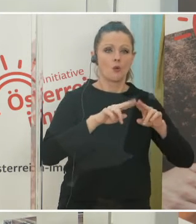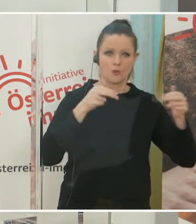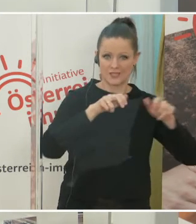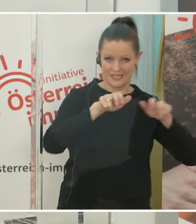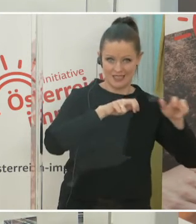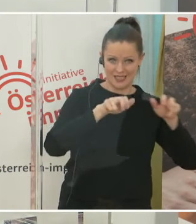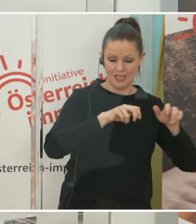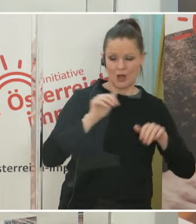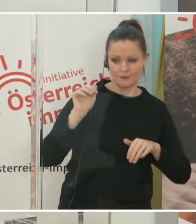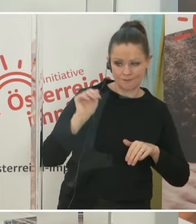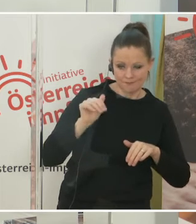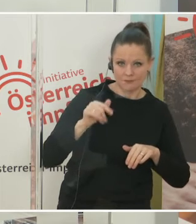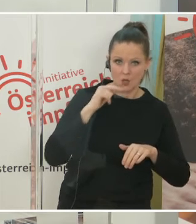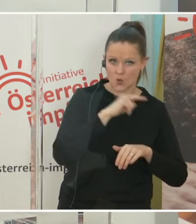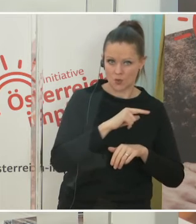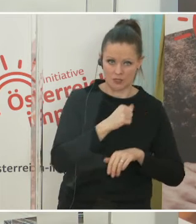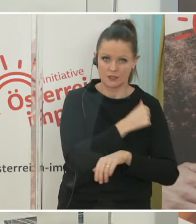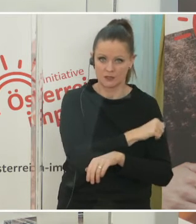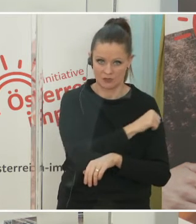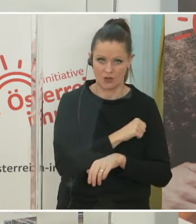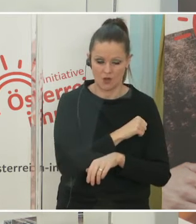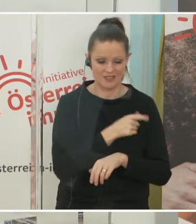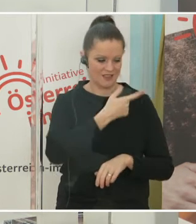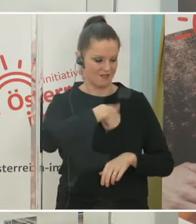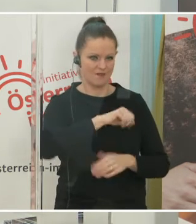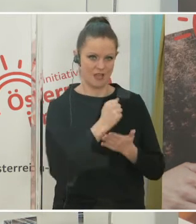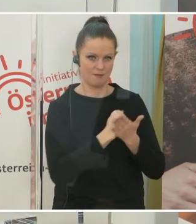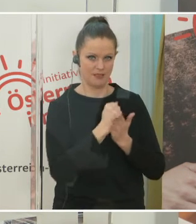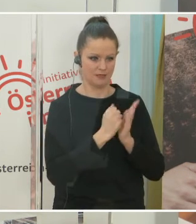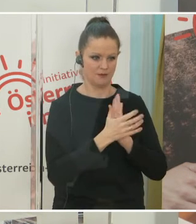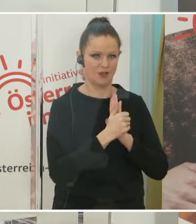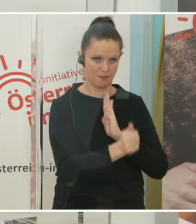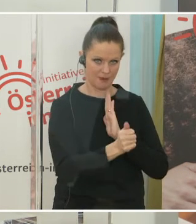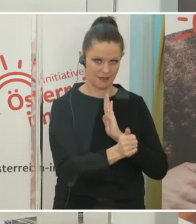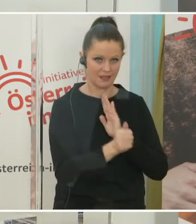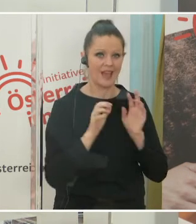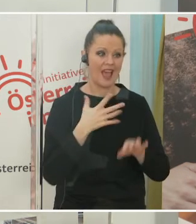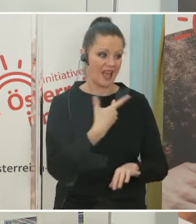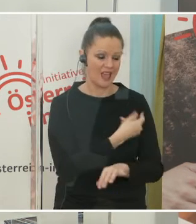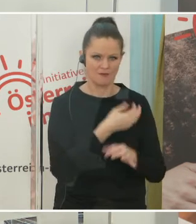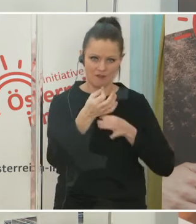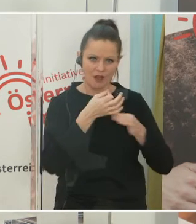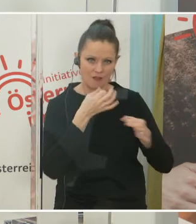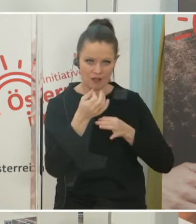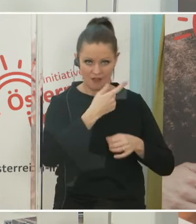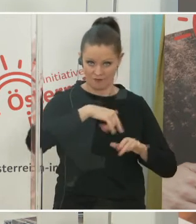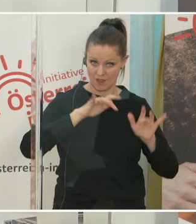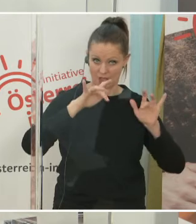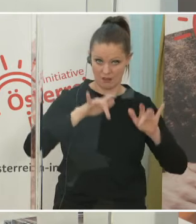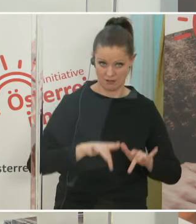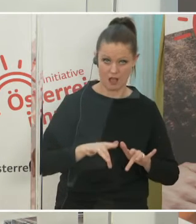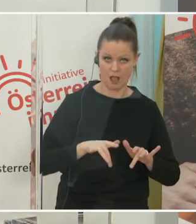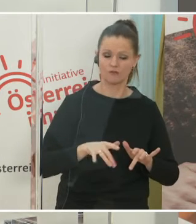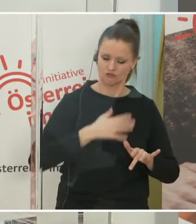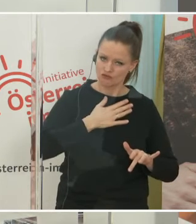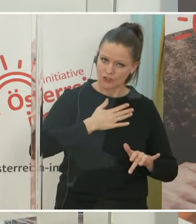hier als medizinische Experten für Fragen zur Impfung zur Verfügung zu stehen. Wir haben diese Aufgabe sehr gern